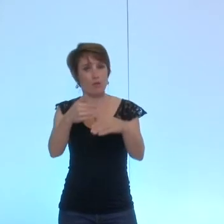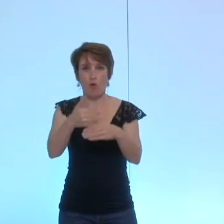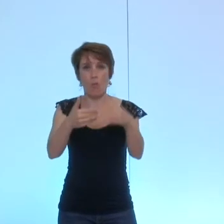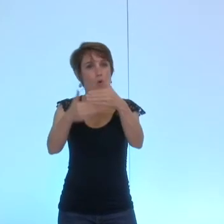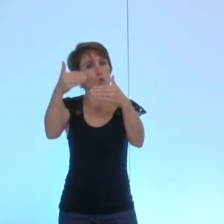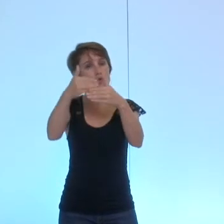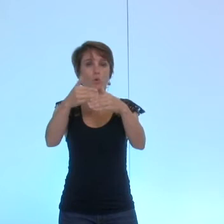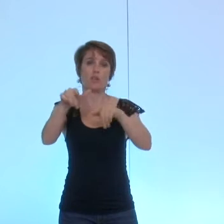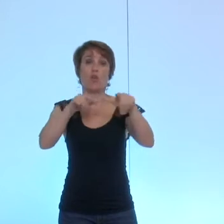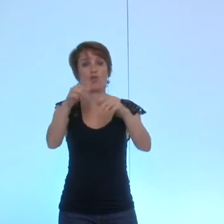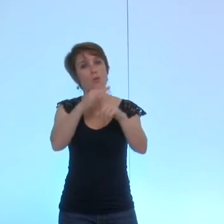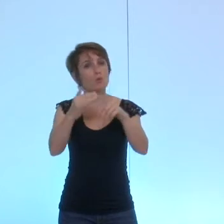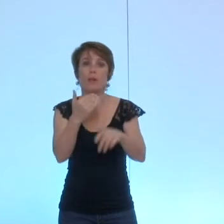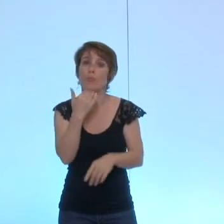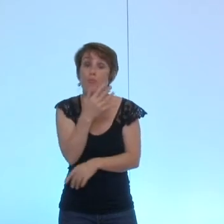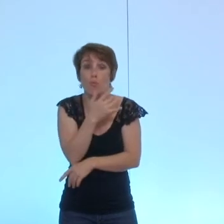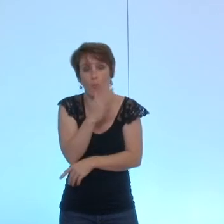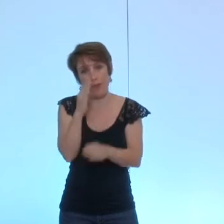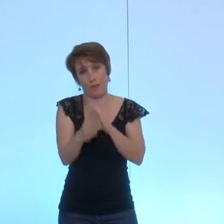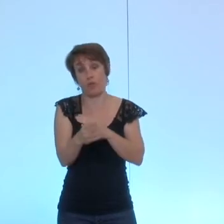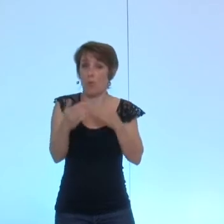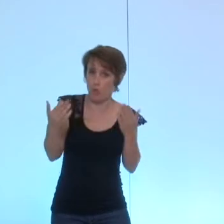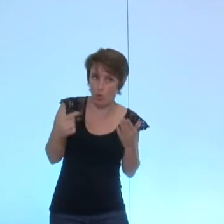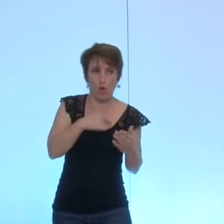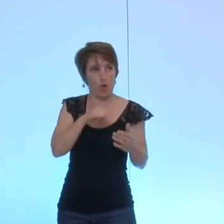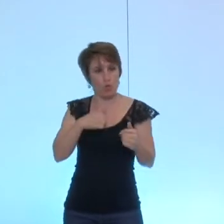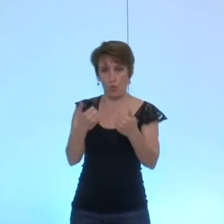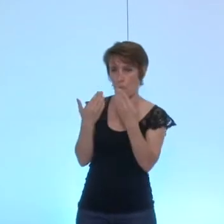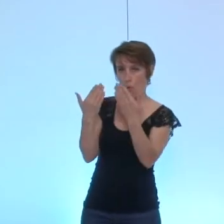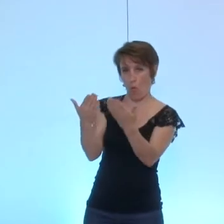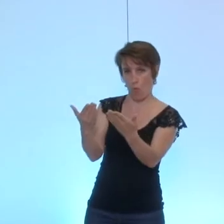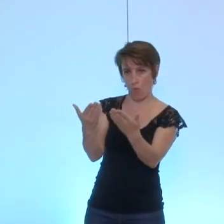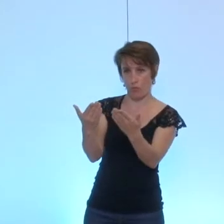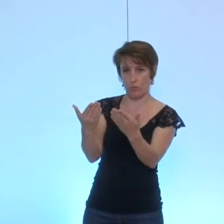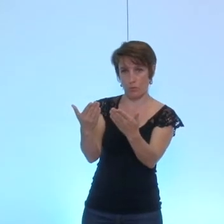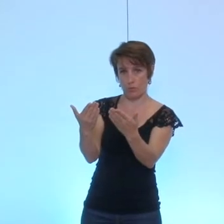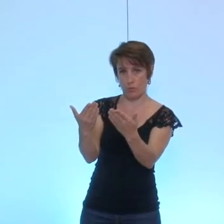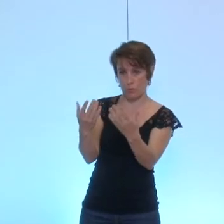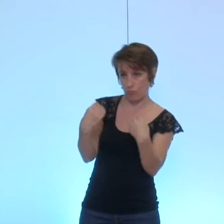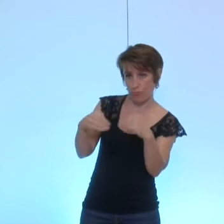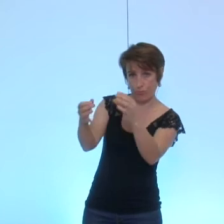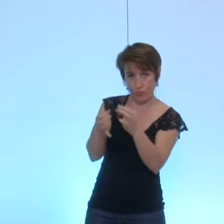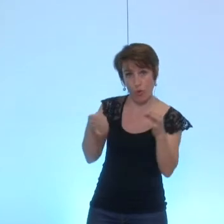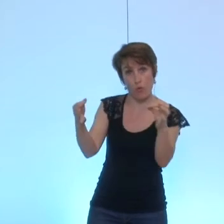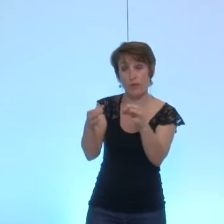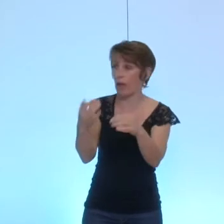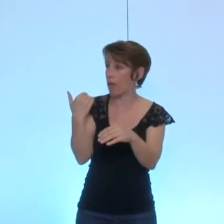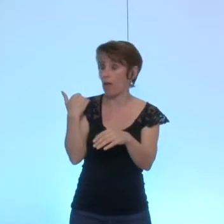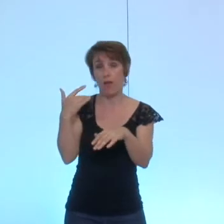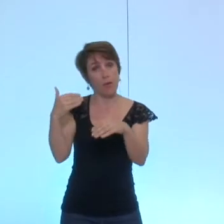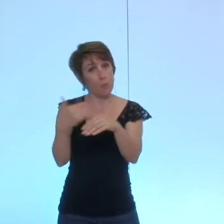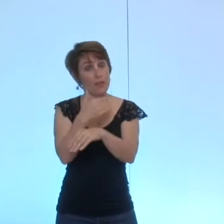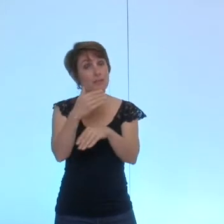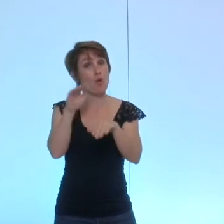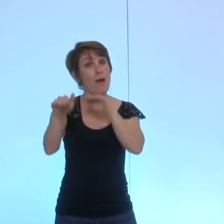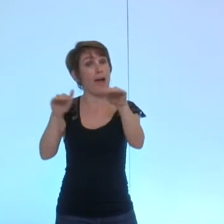proposé bien de donc d'ouvrir après appel à projet donc il y a un appel public